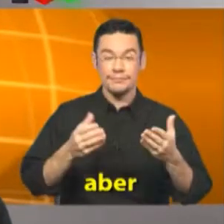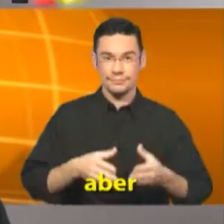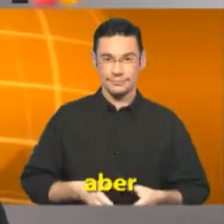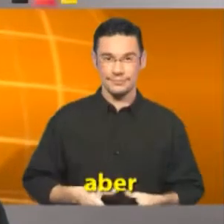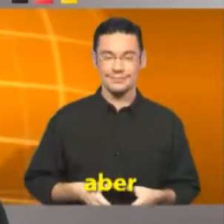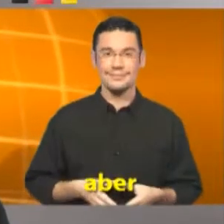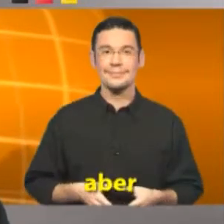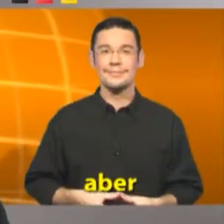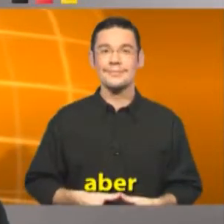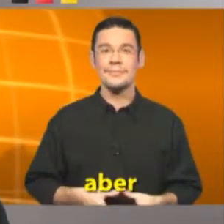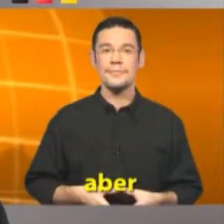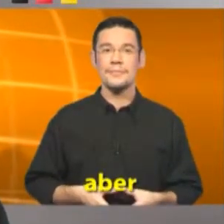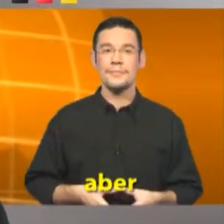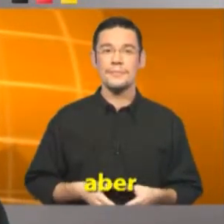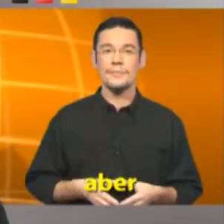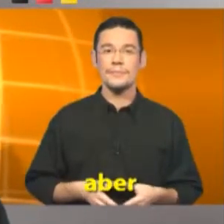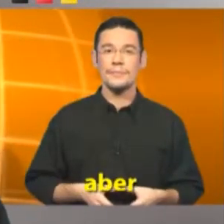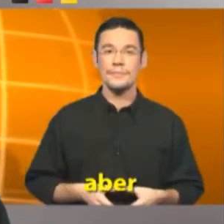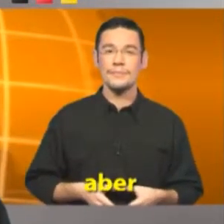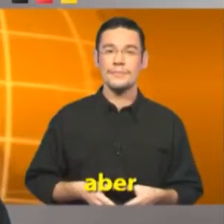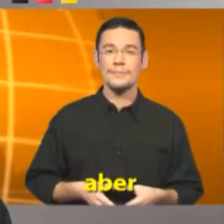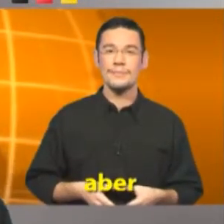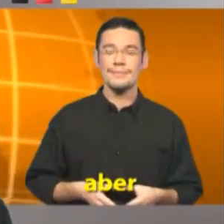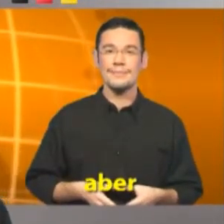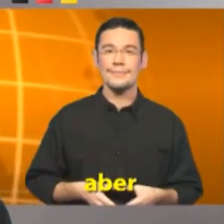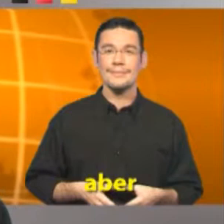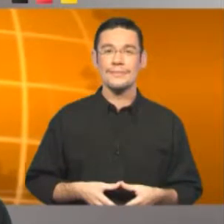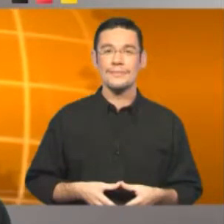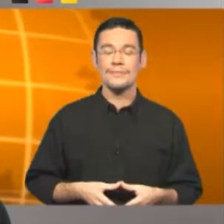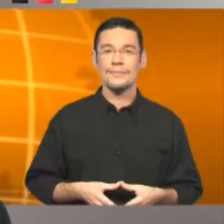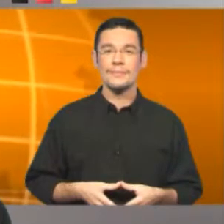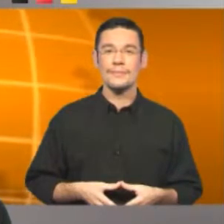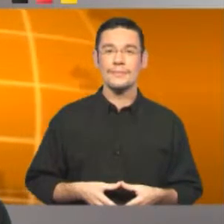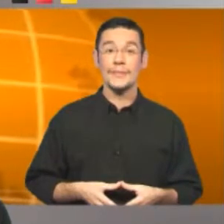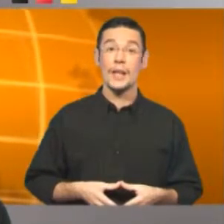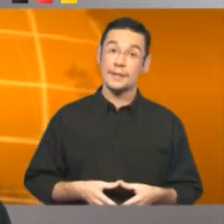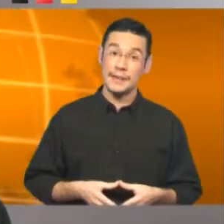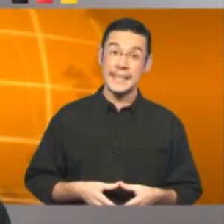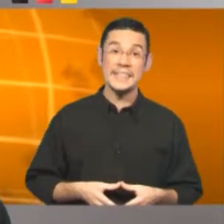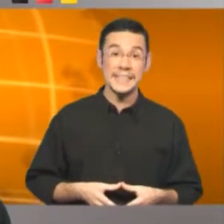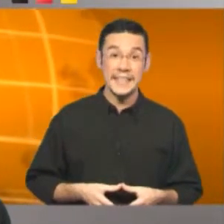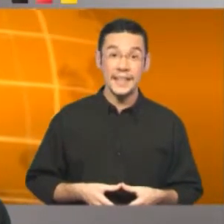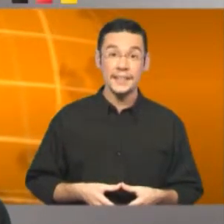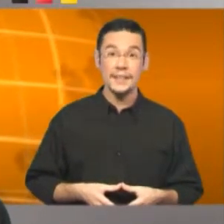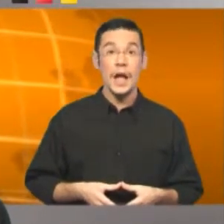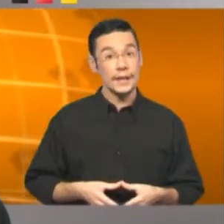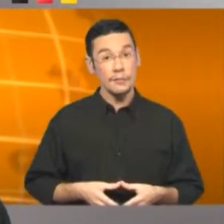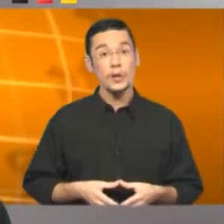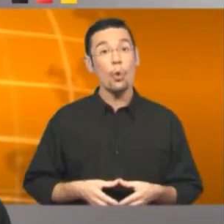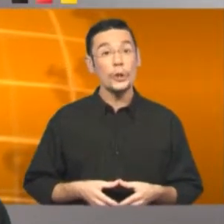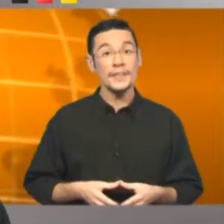Ma Ma Ma Was hätten Sie gern?